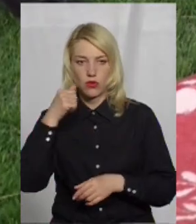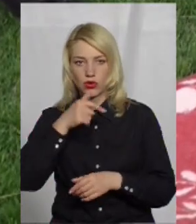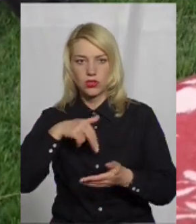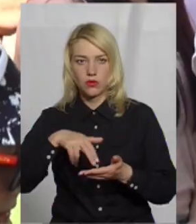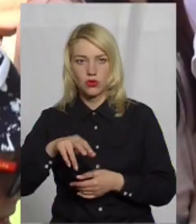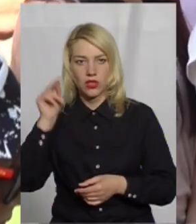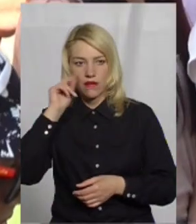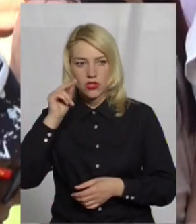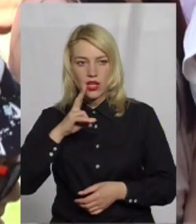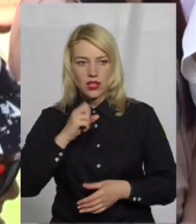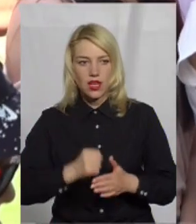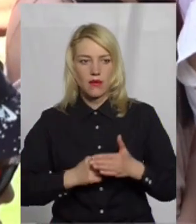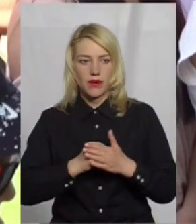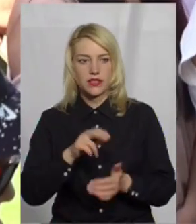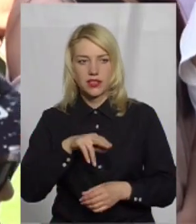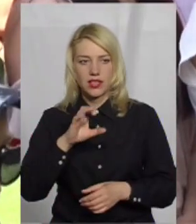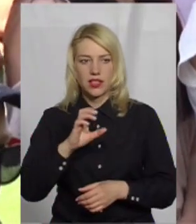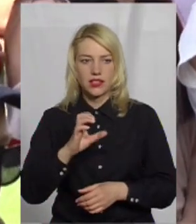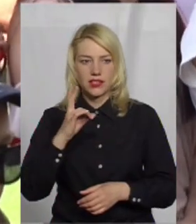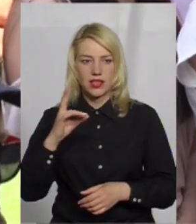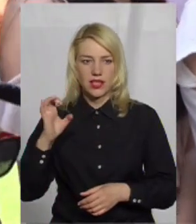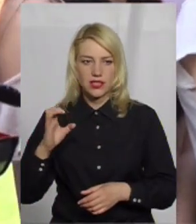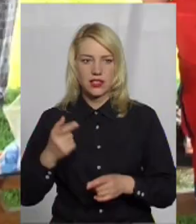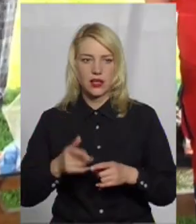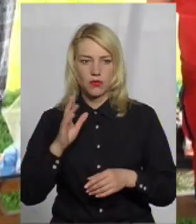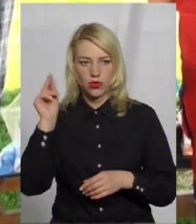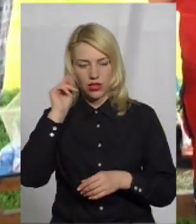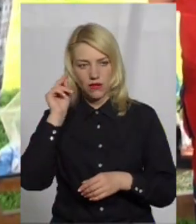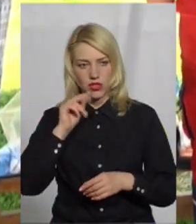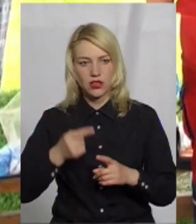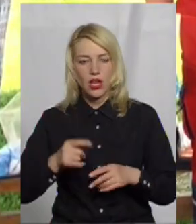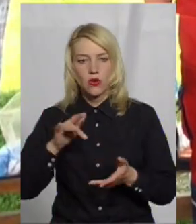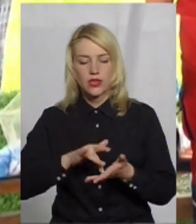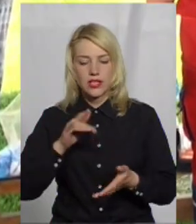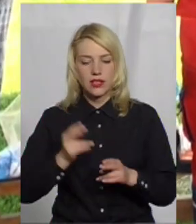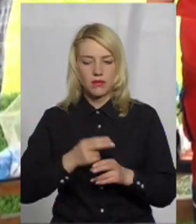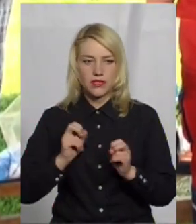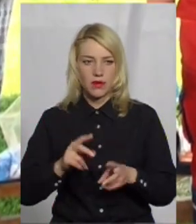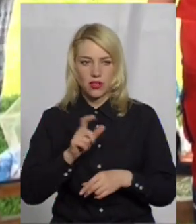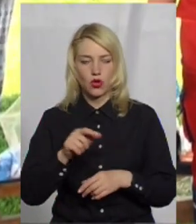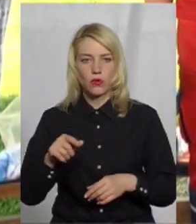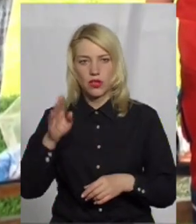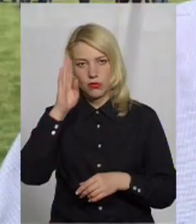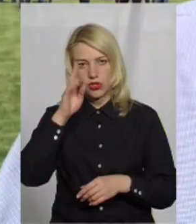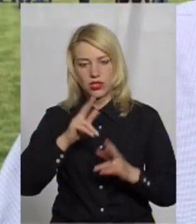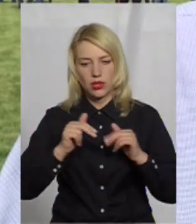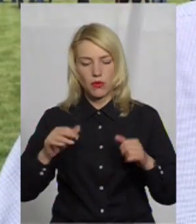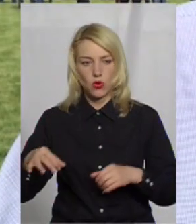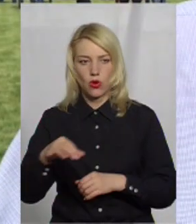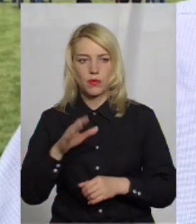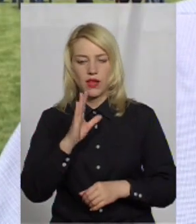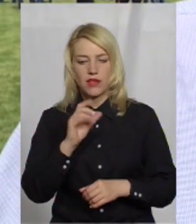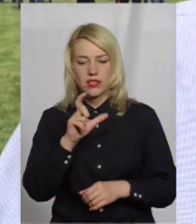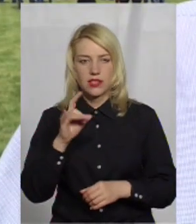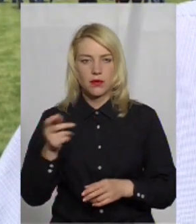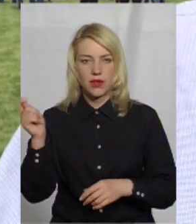ДСНС і до кінця 2019-го працюватимуть у Центрі безпеки громадян, каже Олег Рудик. Житель Дніпропетровської області В'ячеслав Візір каже,